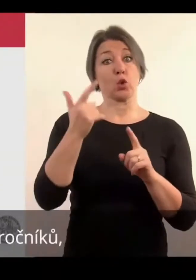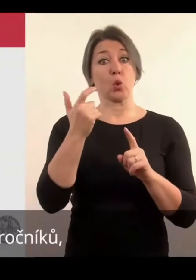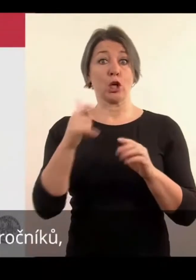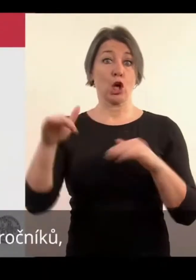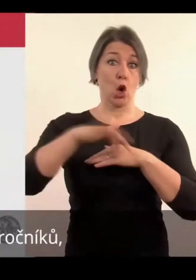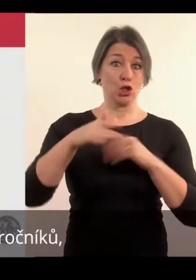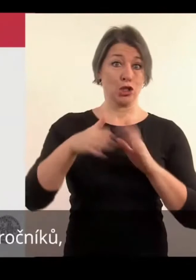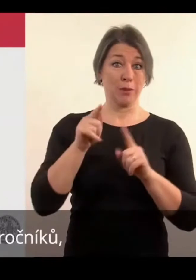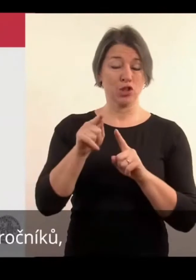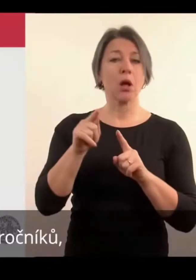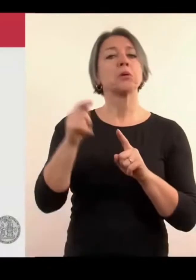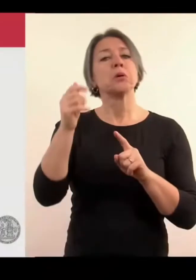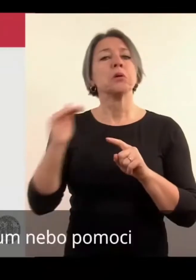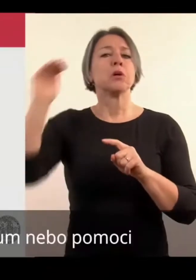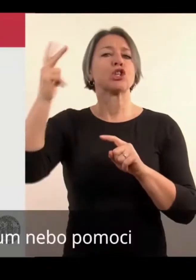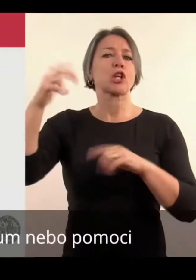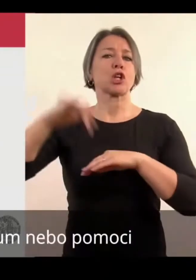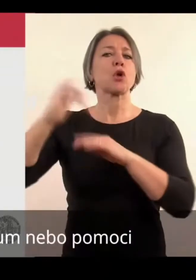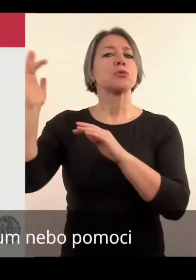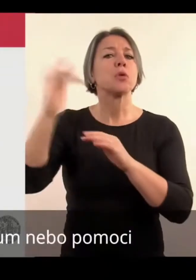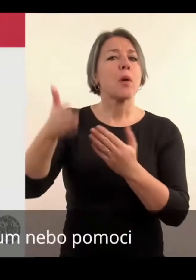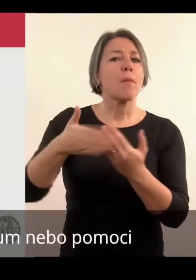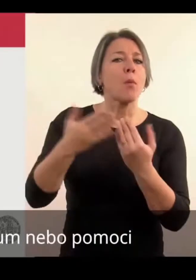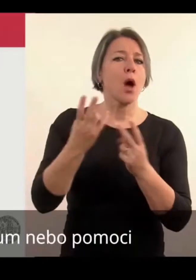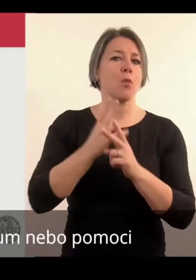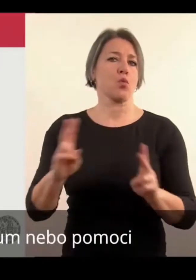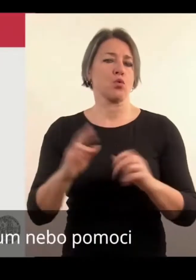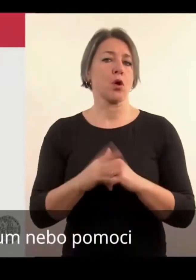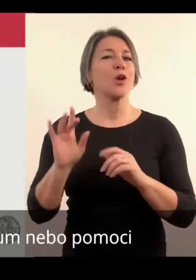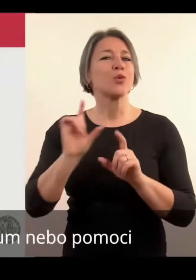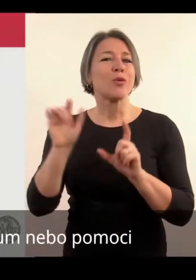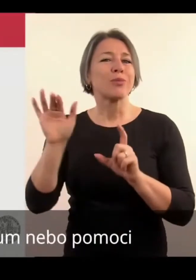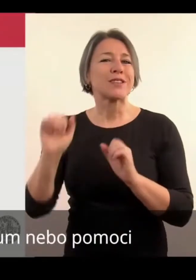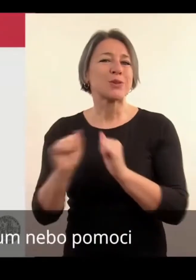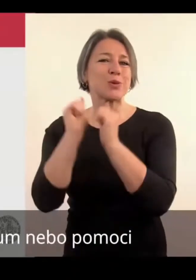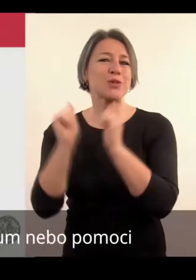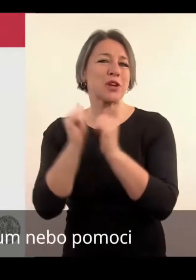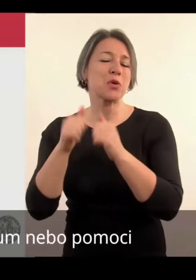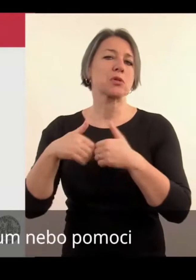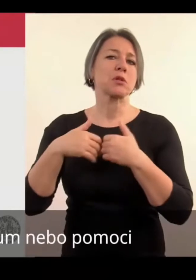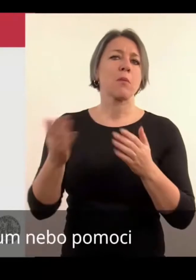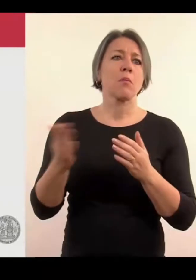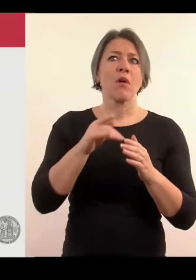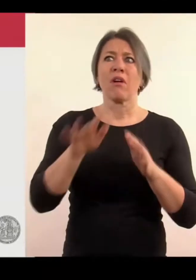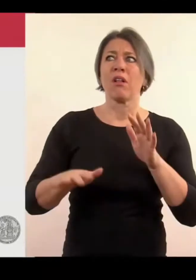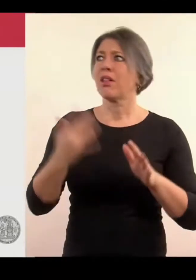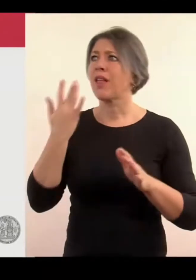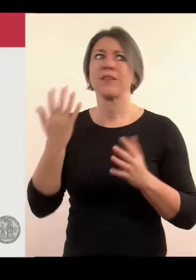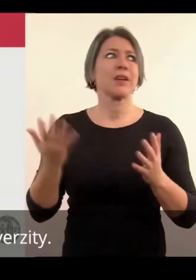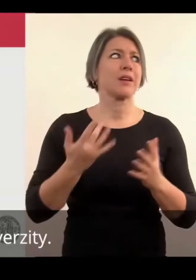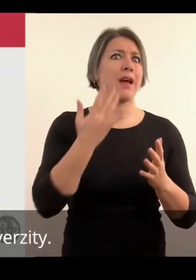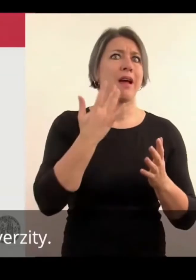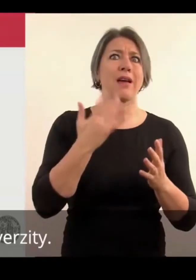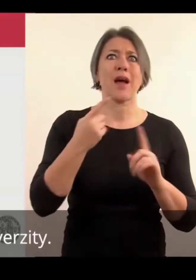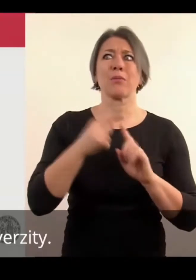ročníků, kteří vám mohou pomoci vlastně zvládat, studiu mohou pomoci zorientovat se